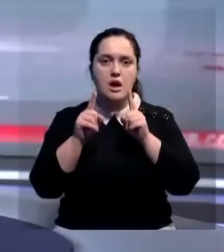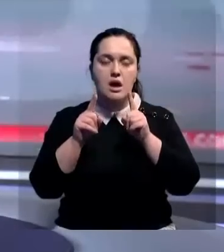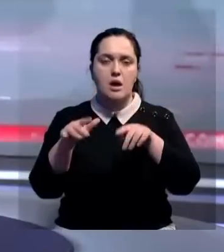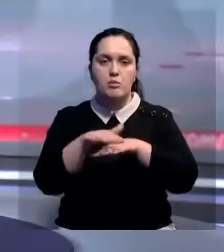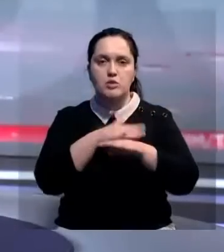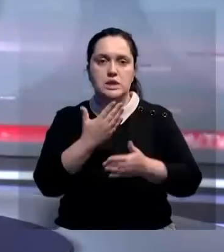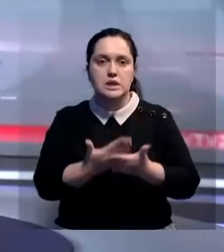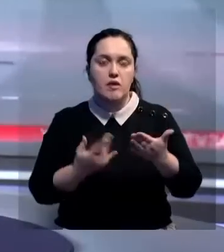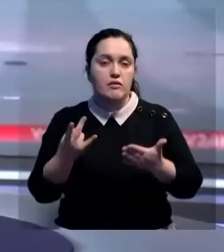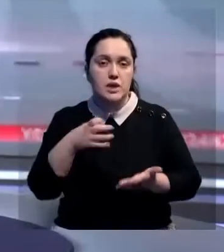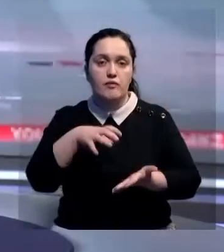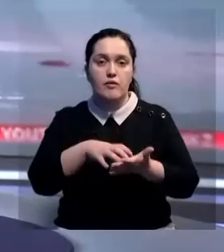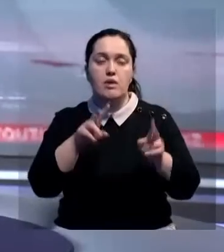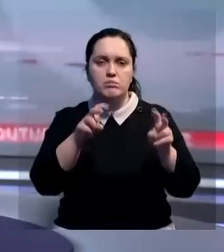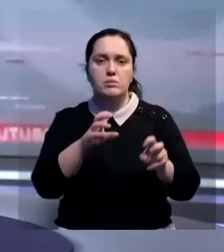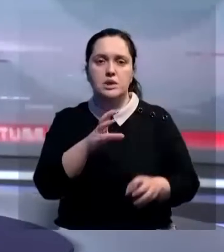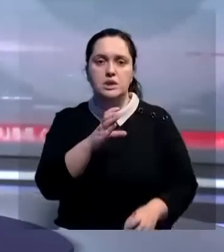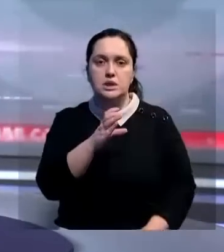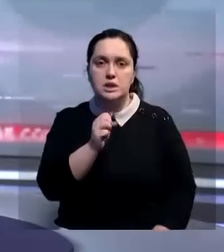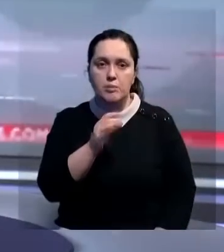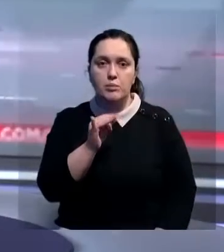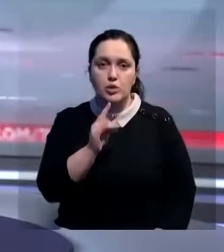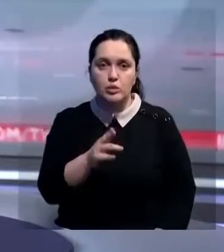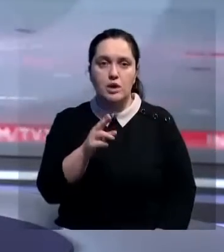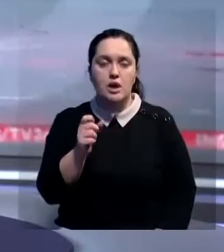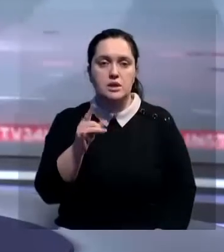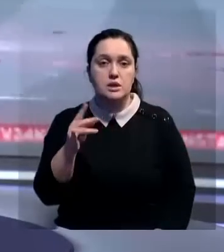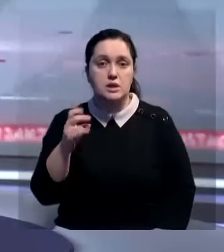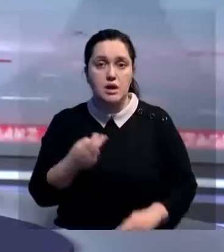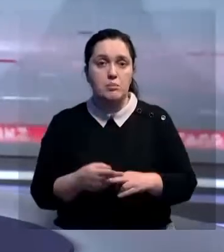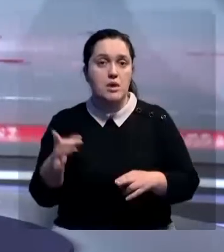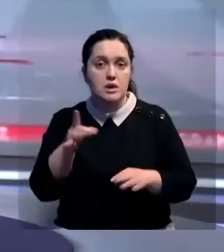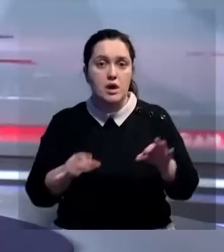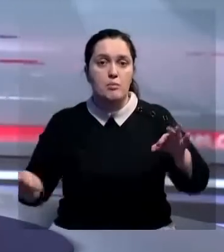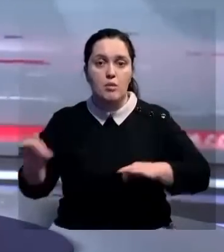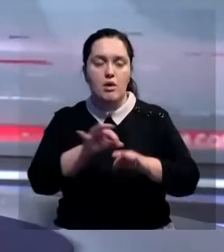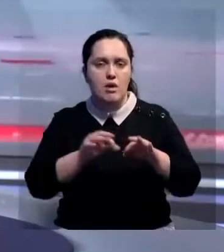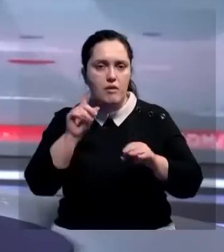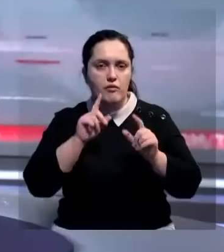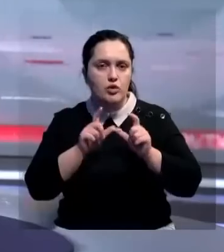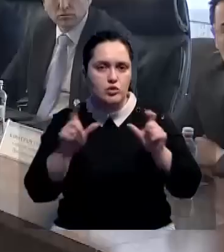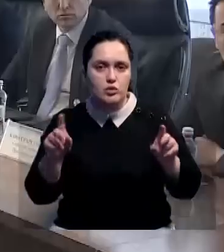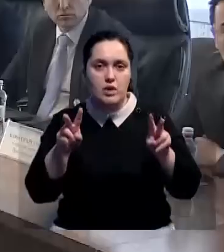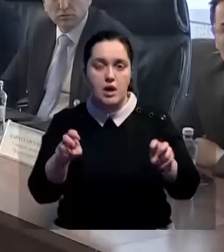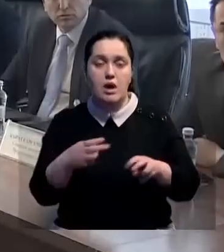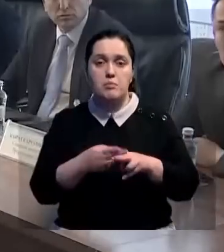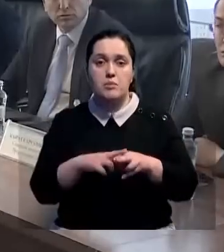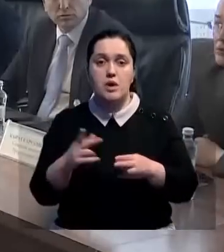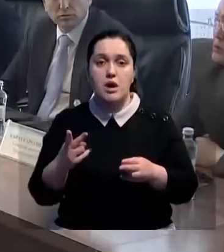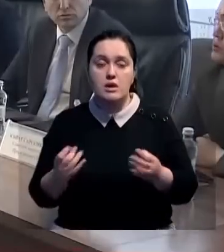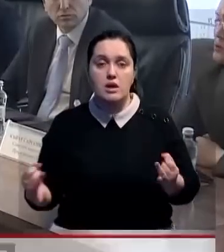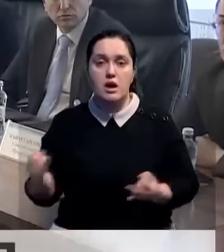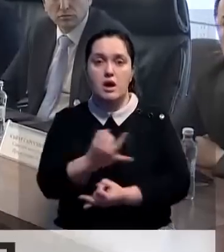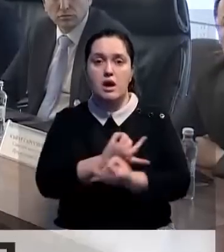общественного совета нацфонда Самрухазана. Все это в рамках республиканского проекта «Комфортная школа». Сегодня его вынесли на